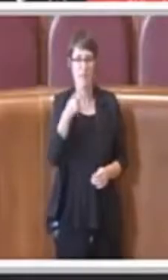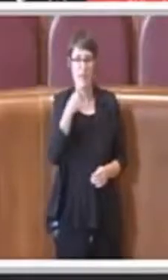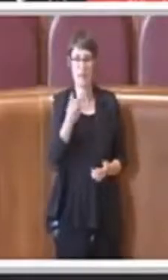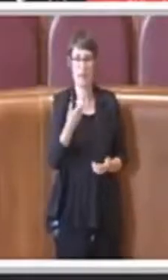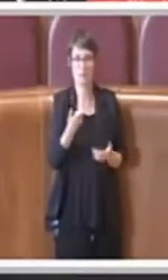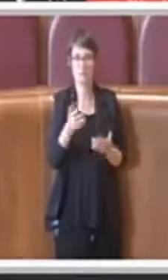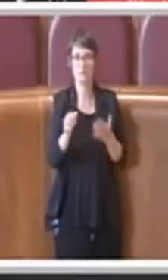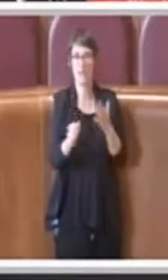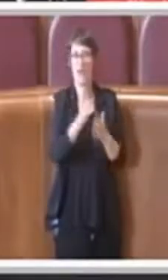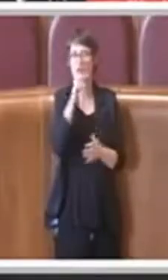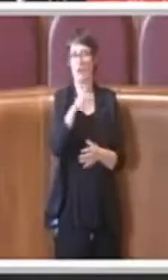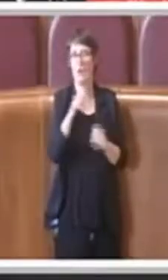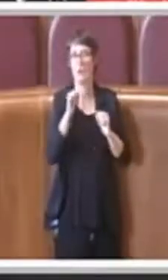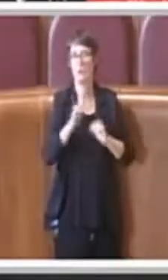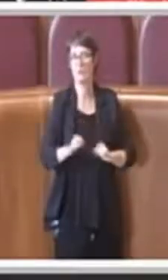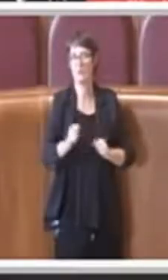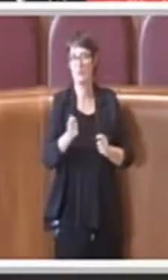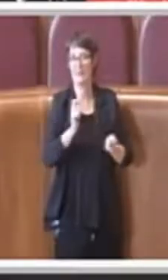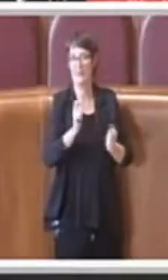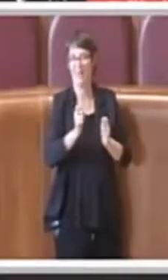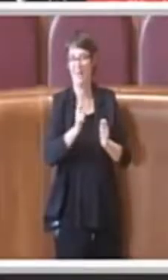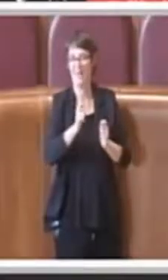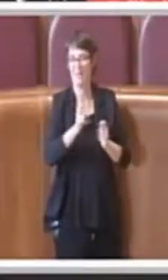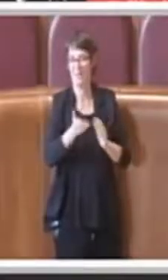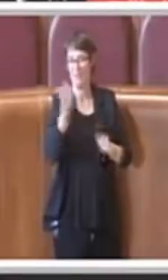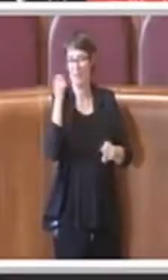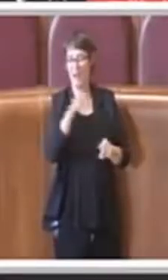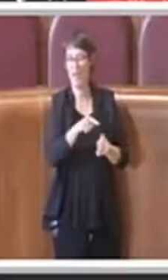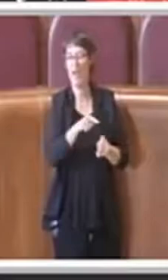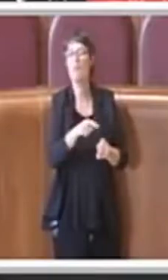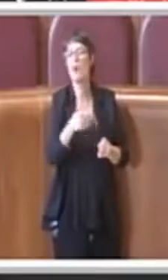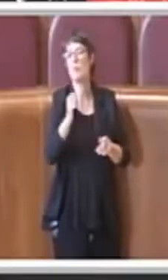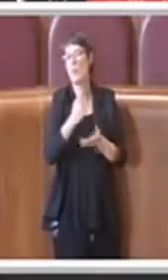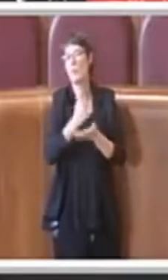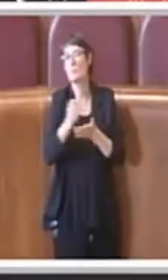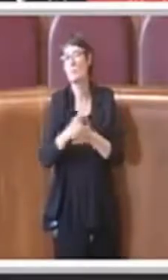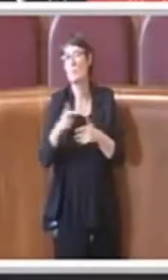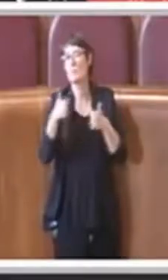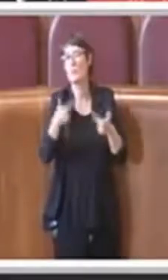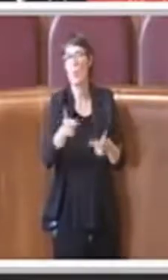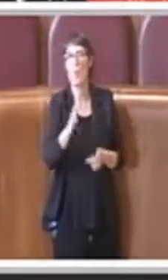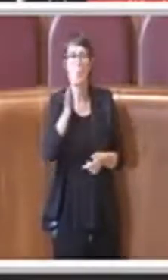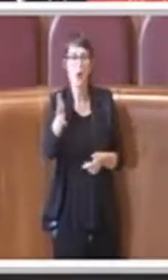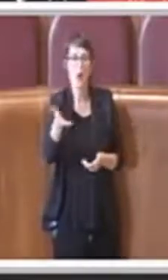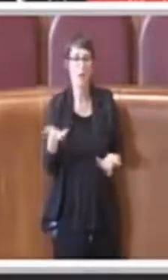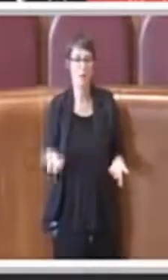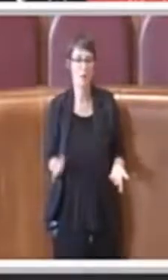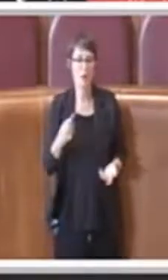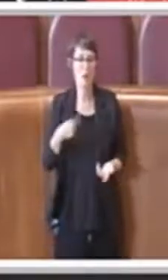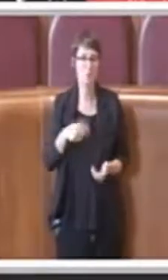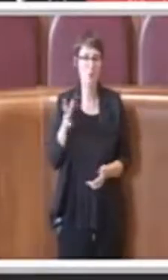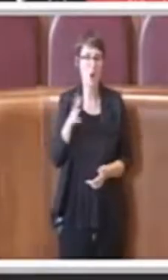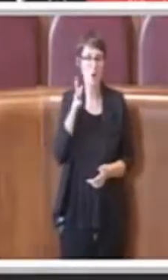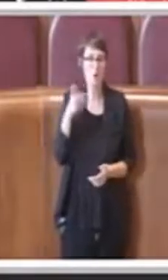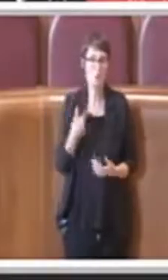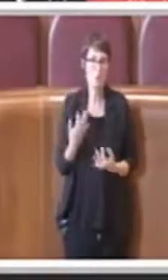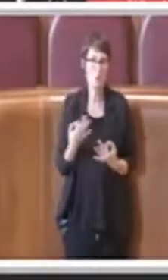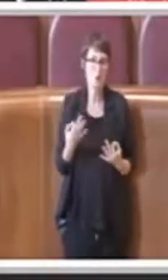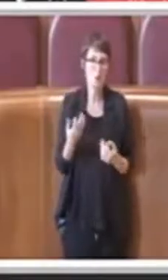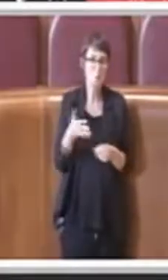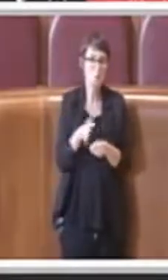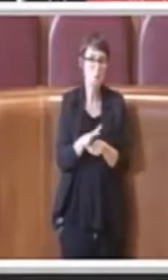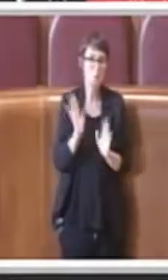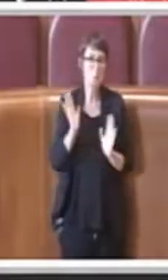'attività una licenza di altro tipo. A noi sembra una giusta compensazione, naturalmente vanno